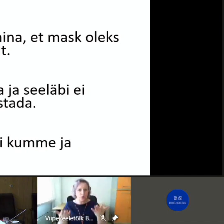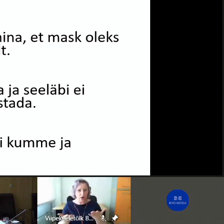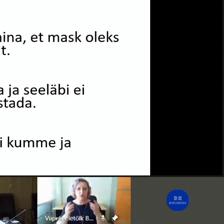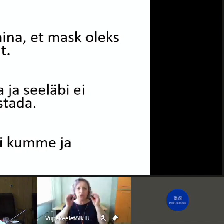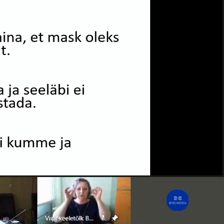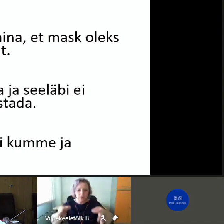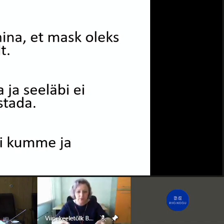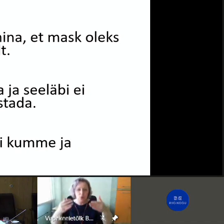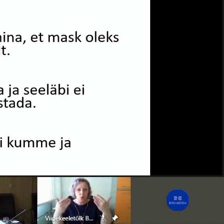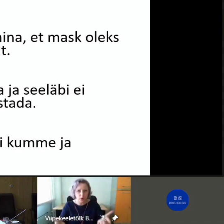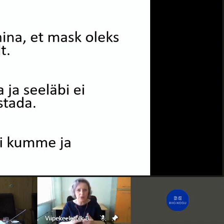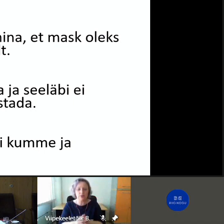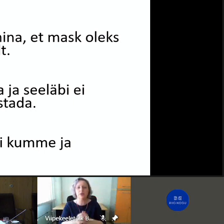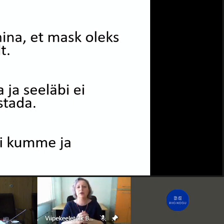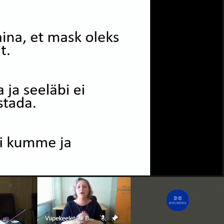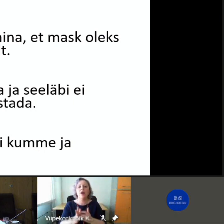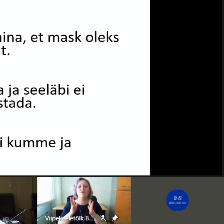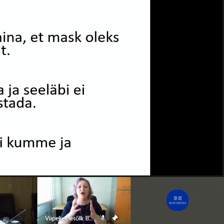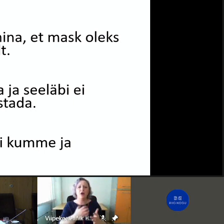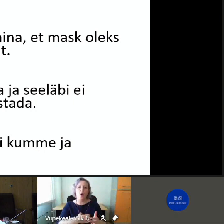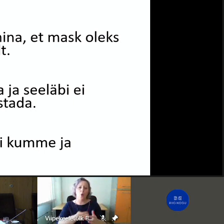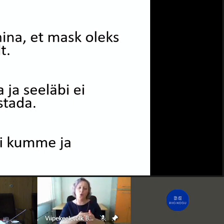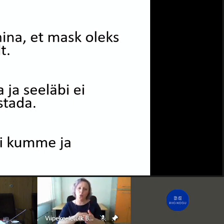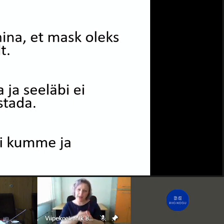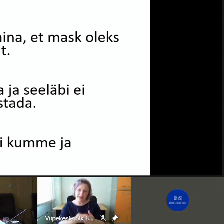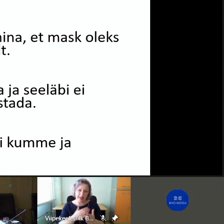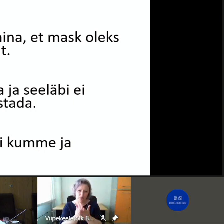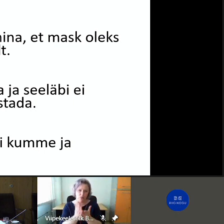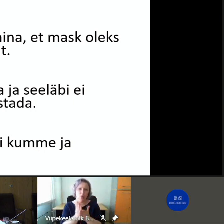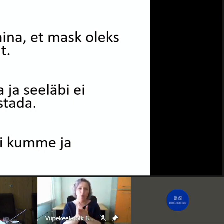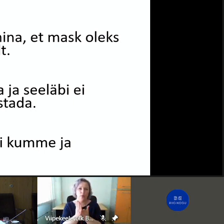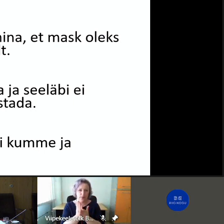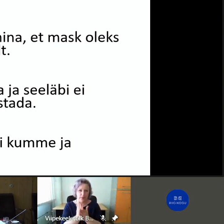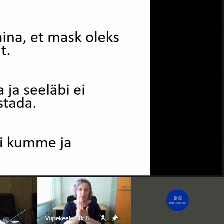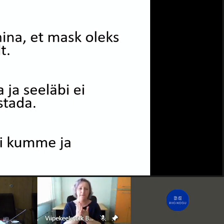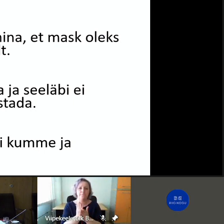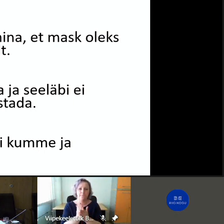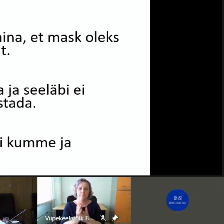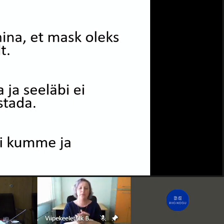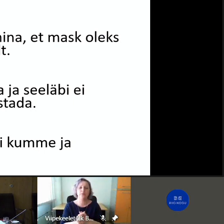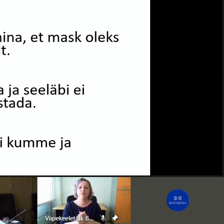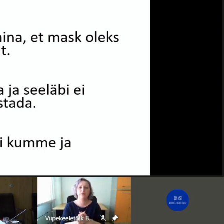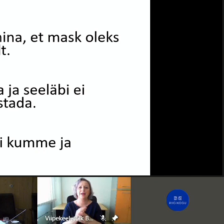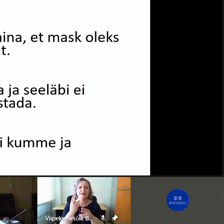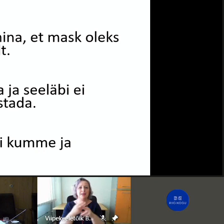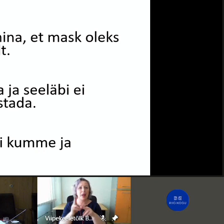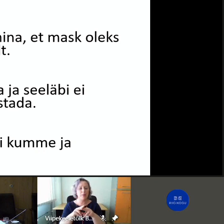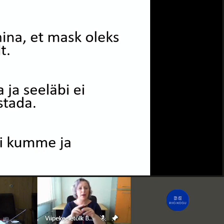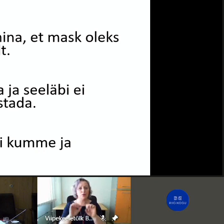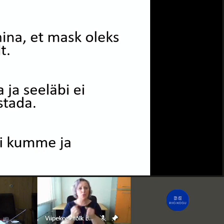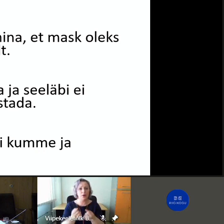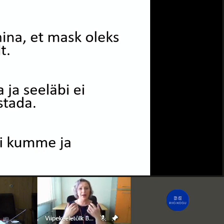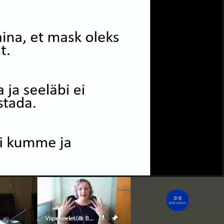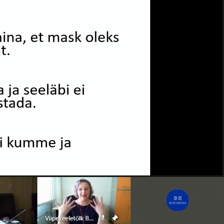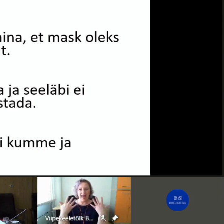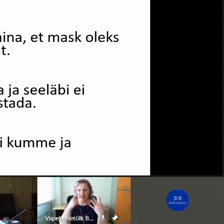eemaldada. Need kolm amend on väga olulised sellepärast, et kui kas saastanud